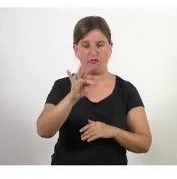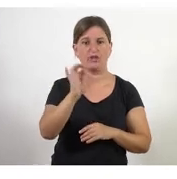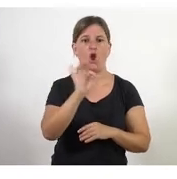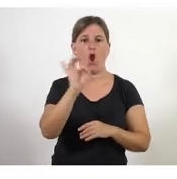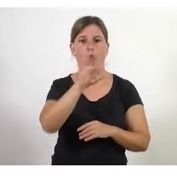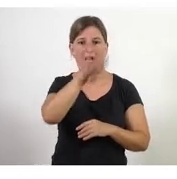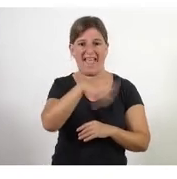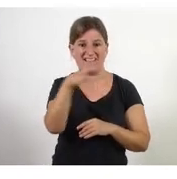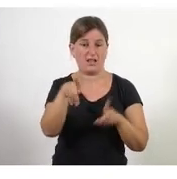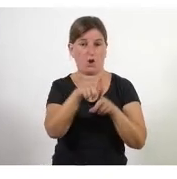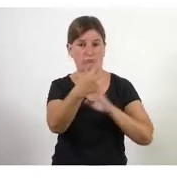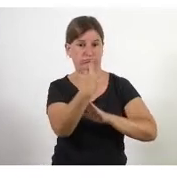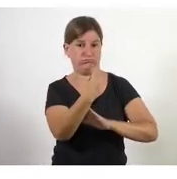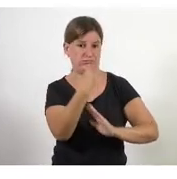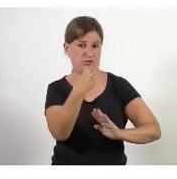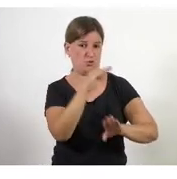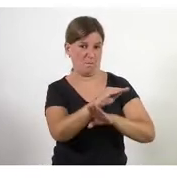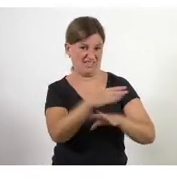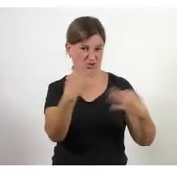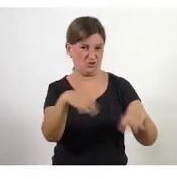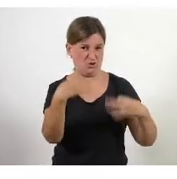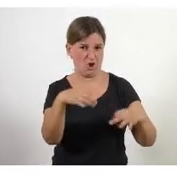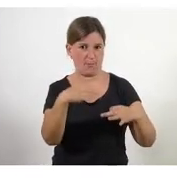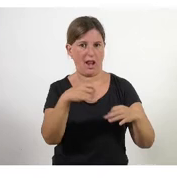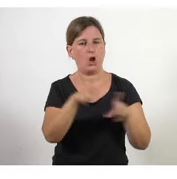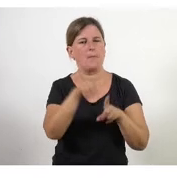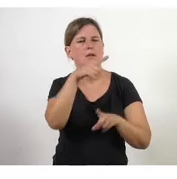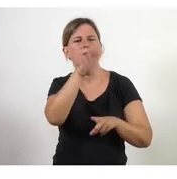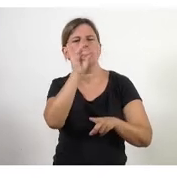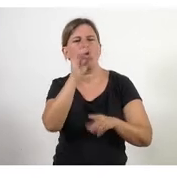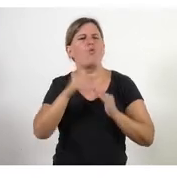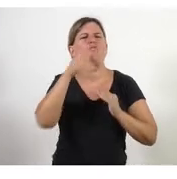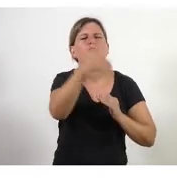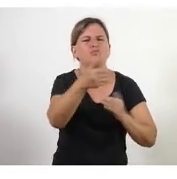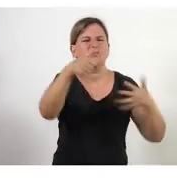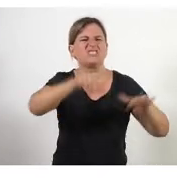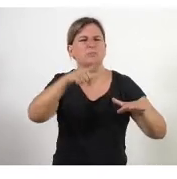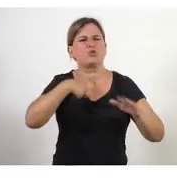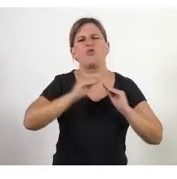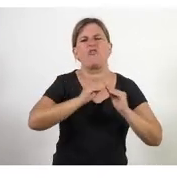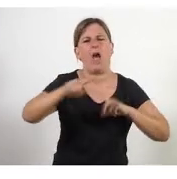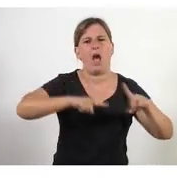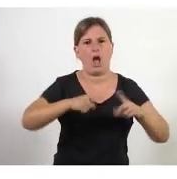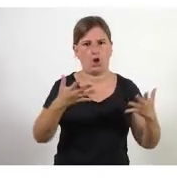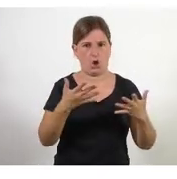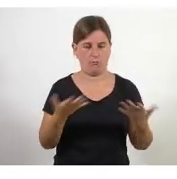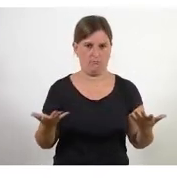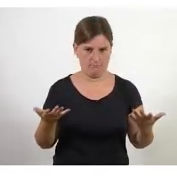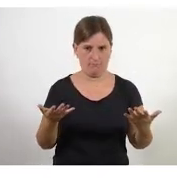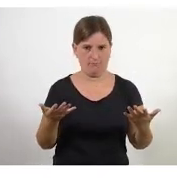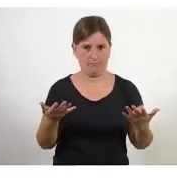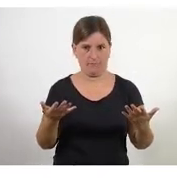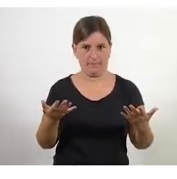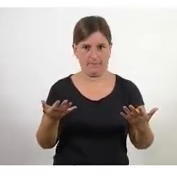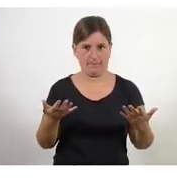vegades des de les subvencions molt predictiu creyendo saber què és el que faràs d'aquí sis mesos i des del punt